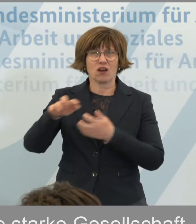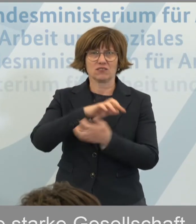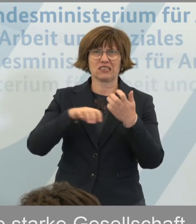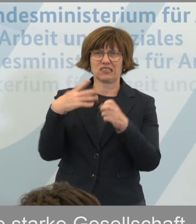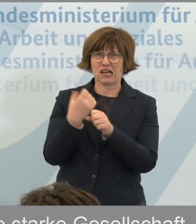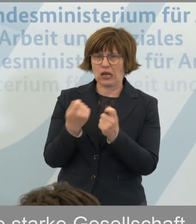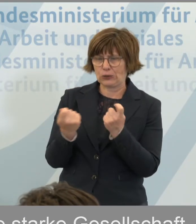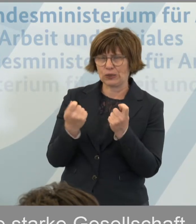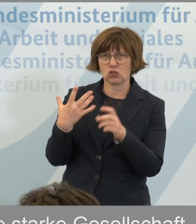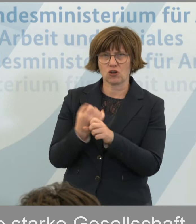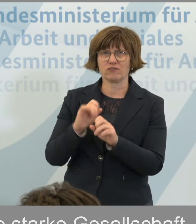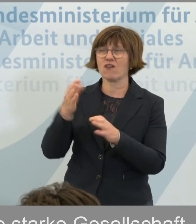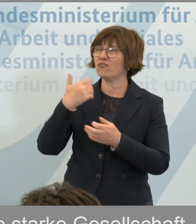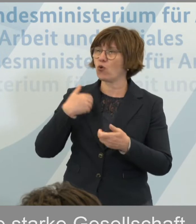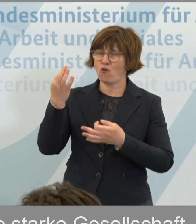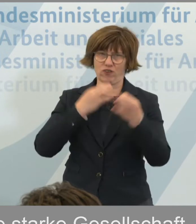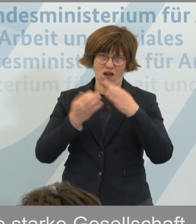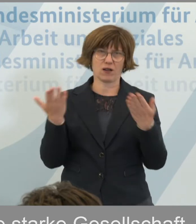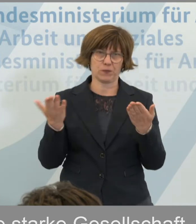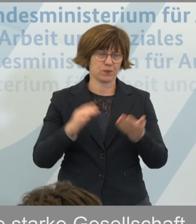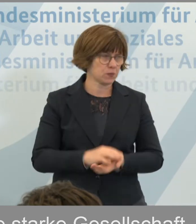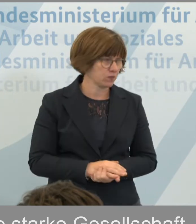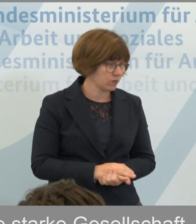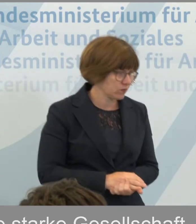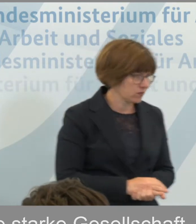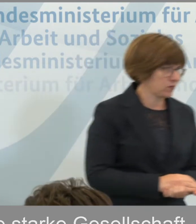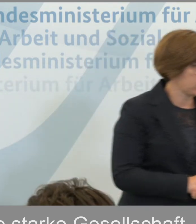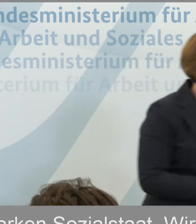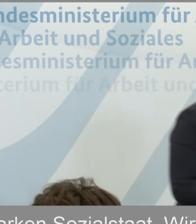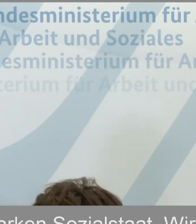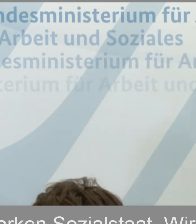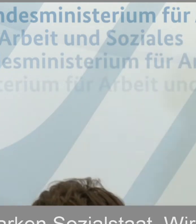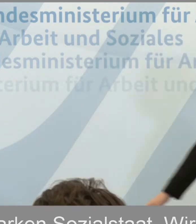abzufedern. Ich freue mich auf Ihre Fragen. Erste Frage hat Herr Hansen, bitte.